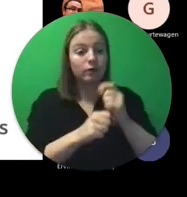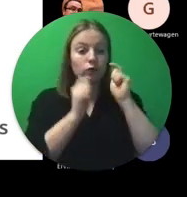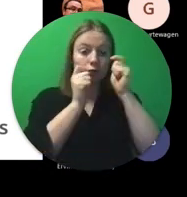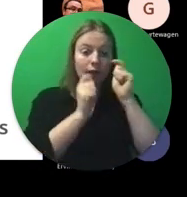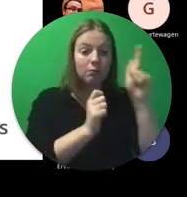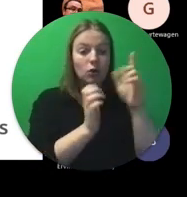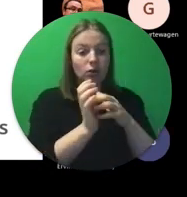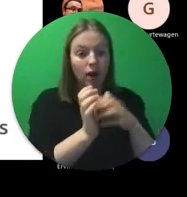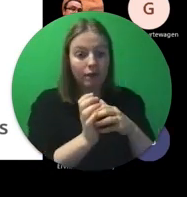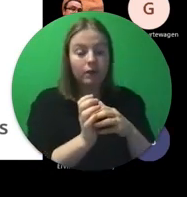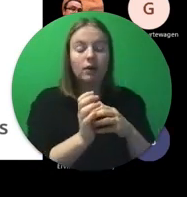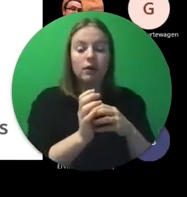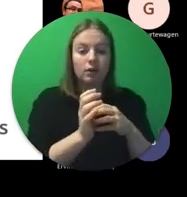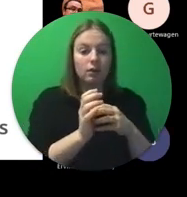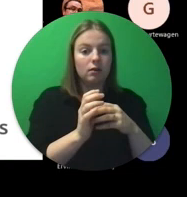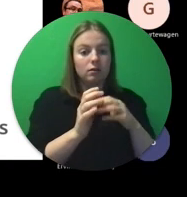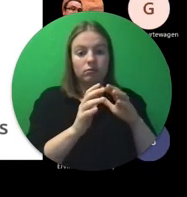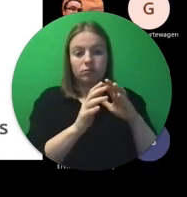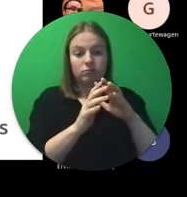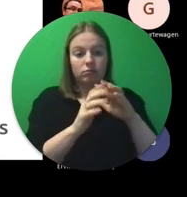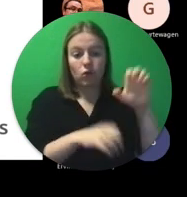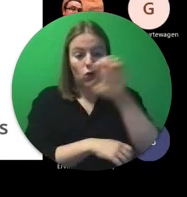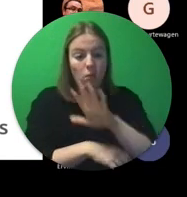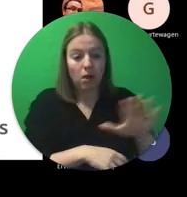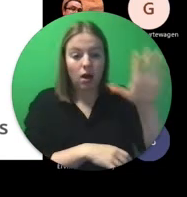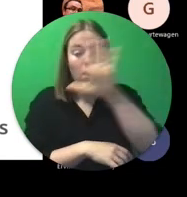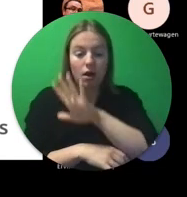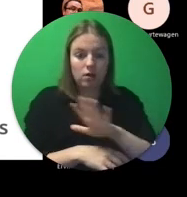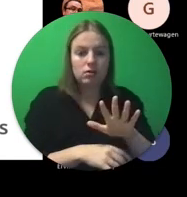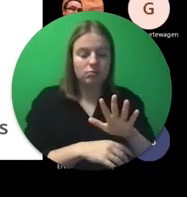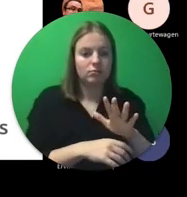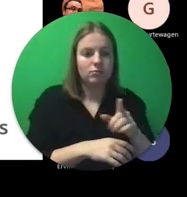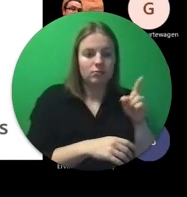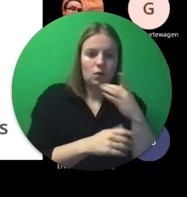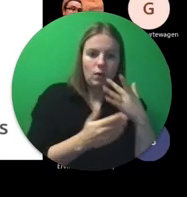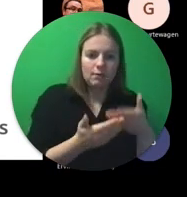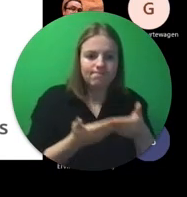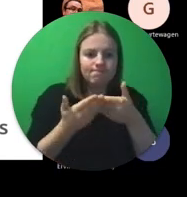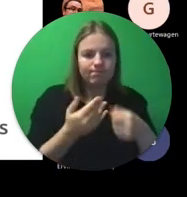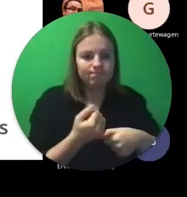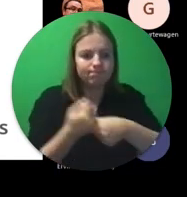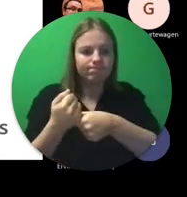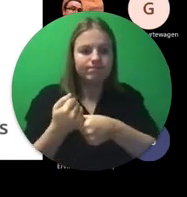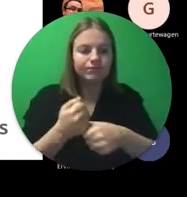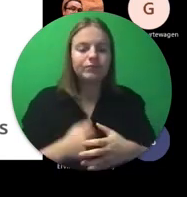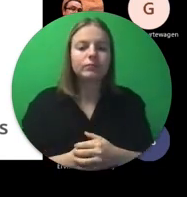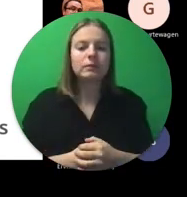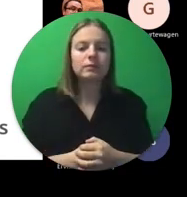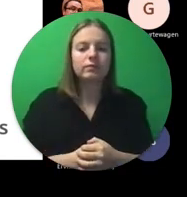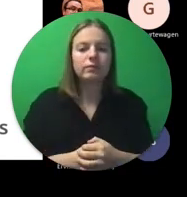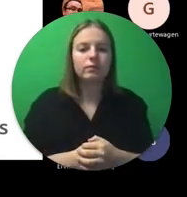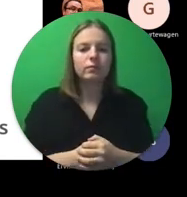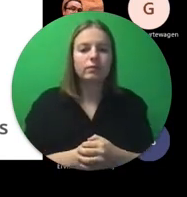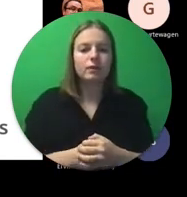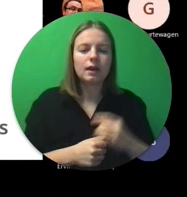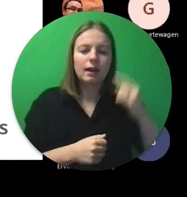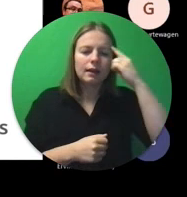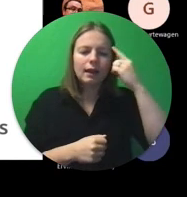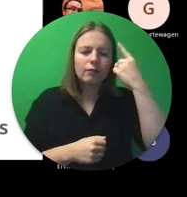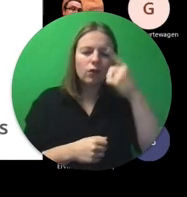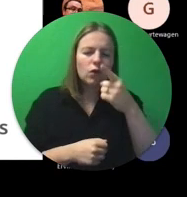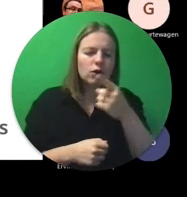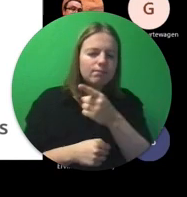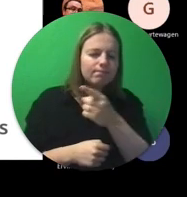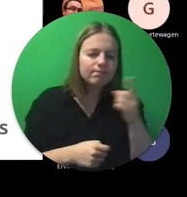alle mobiliteiten naar binnen de Europese Unie willen we eigenlijk mee gaan helpen, ondersteunen. Nu, ik denk voor jullie,